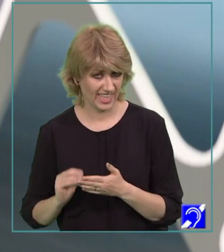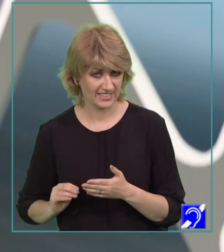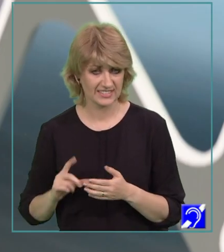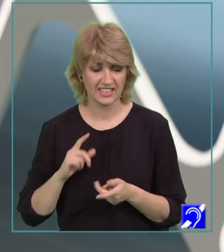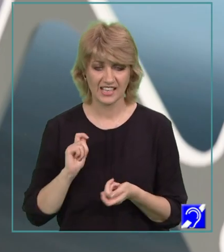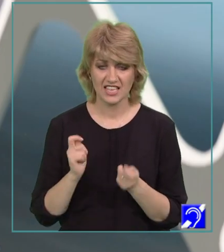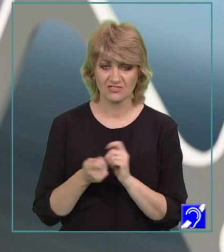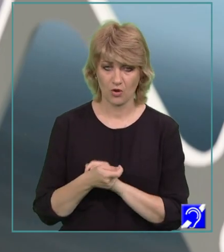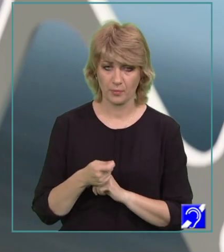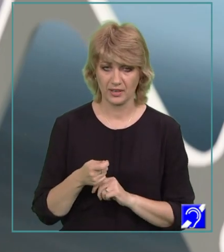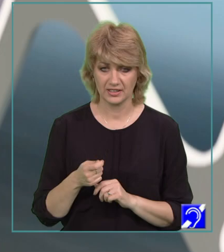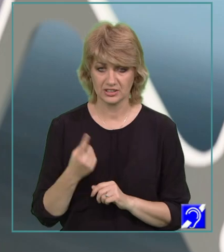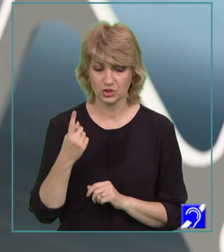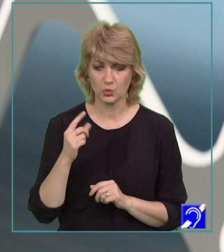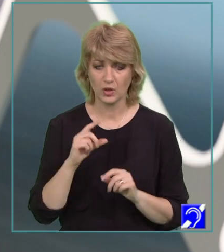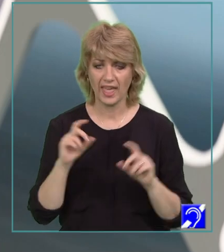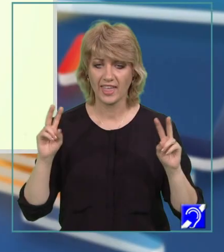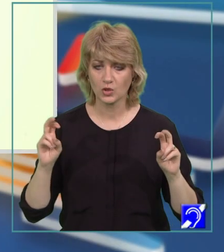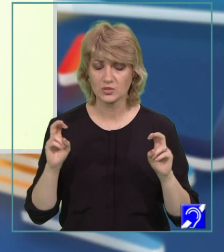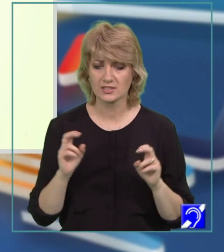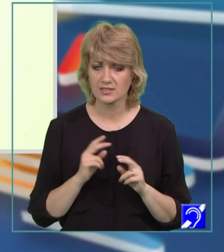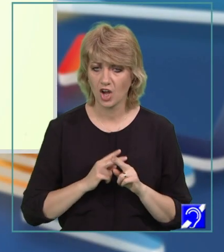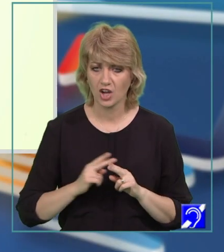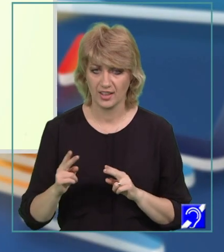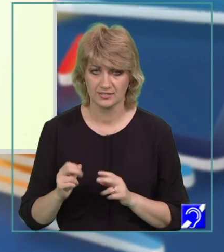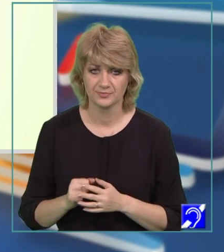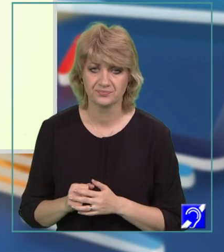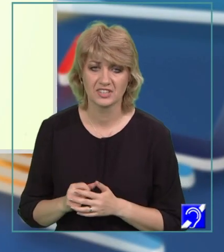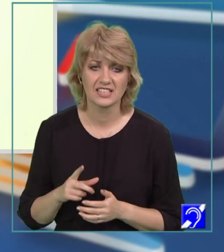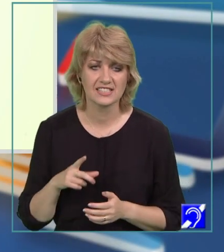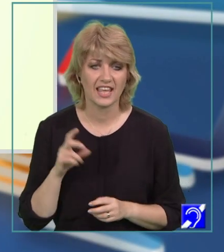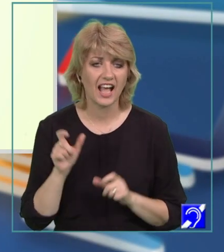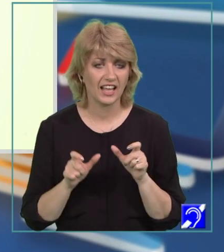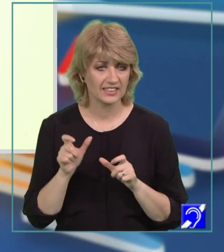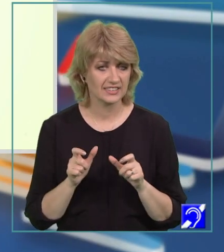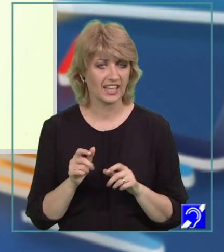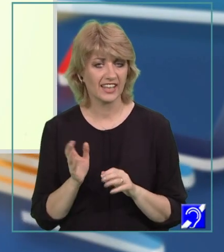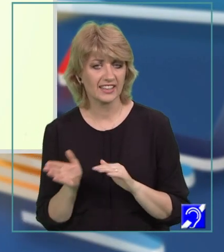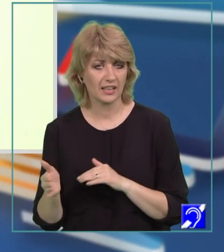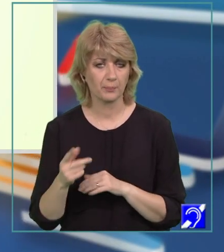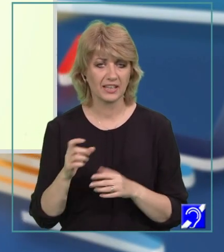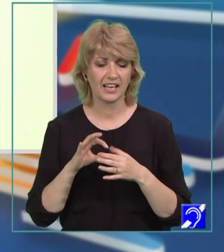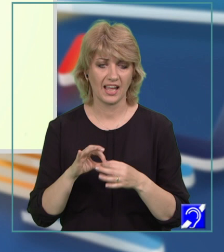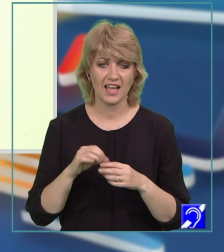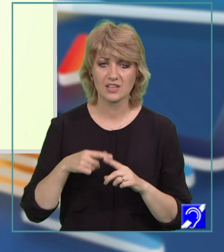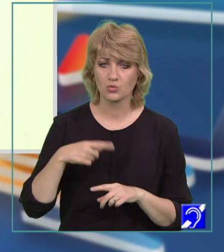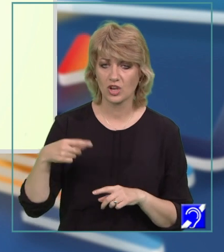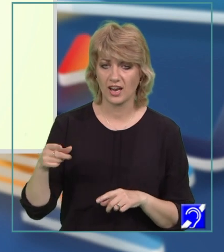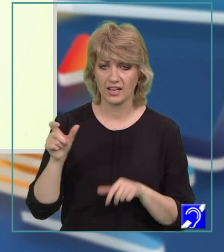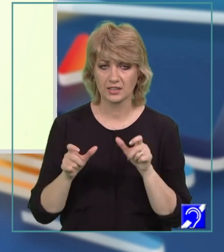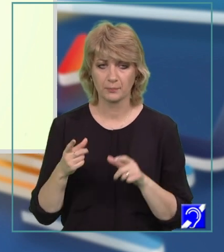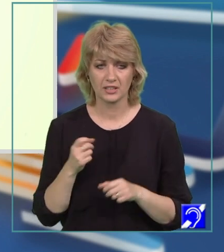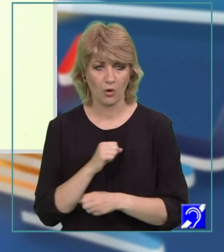se transforme copii într-un enunț coerent. Deci este caracterizată indirect prin relația cu celelalte personaje, prin